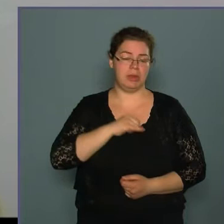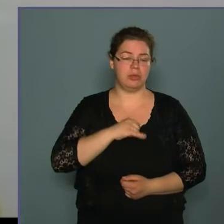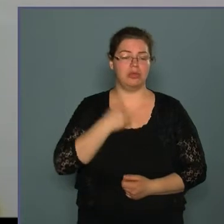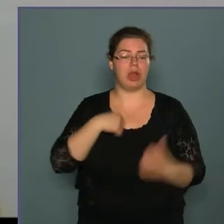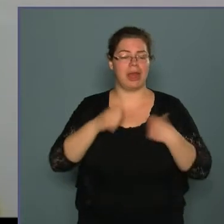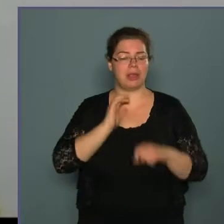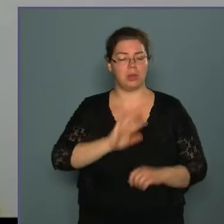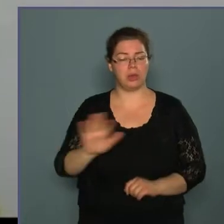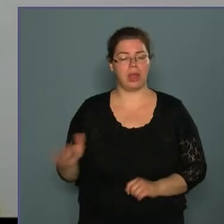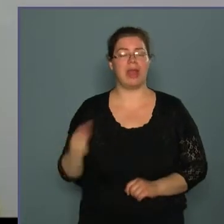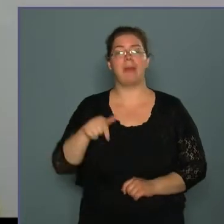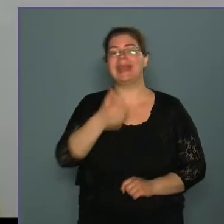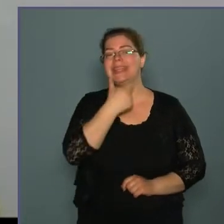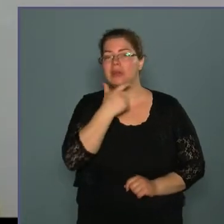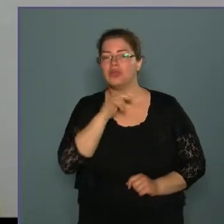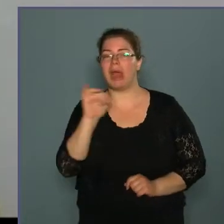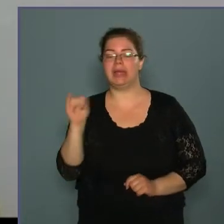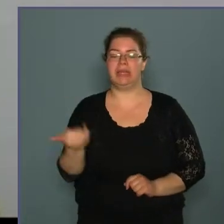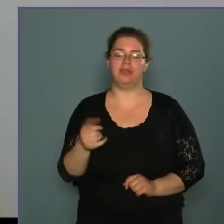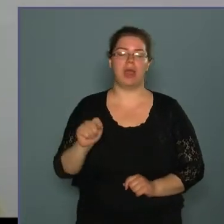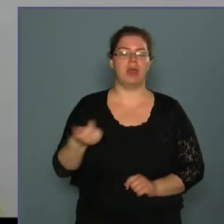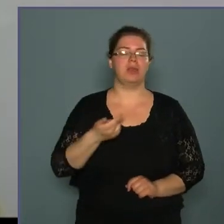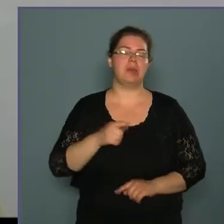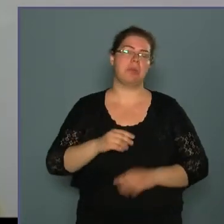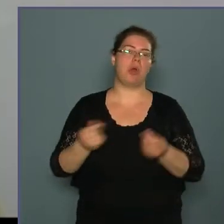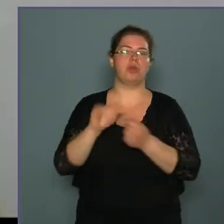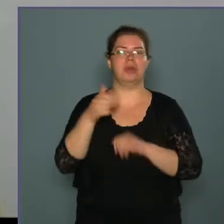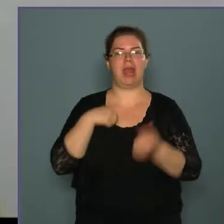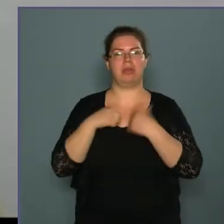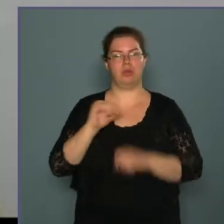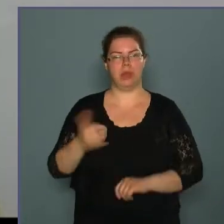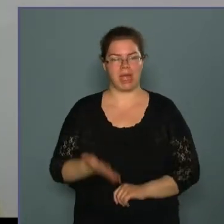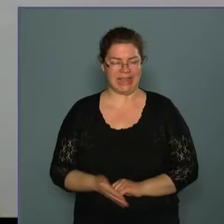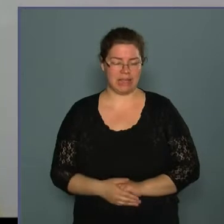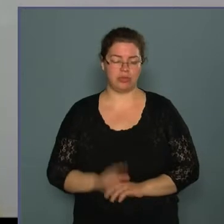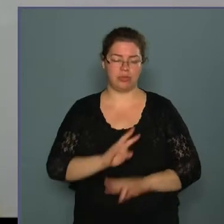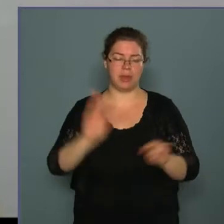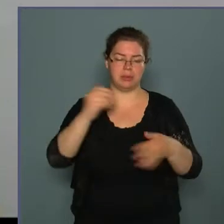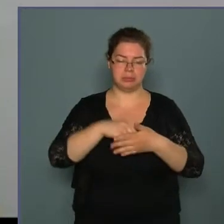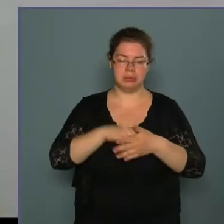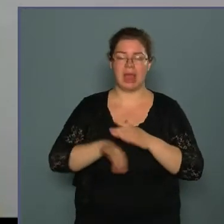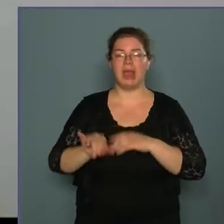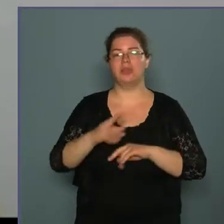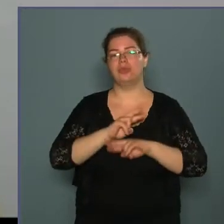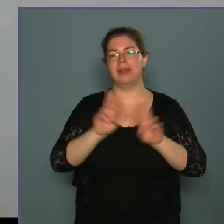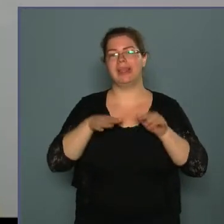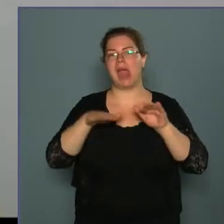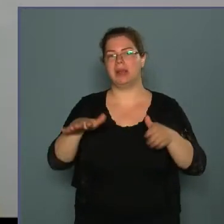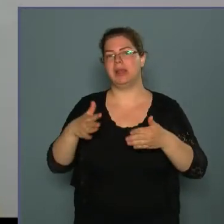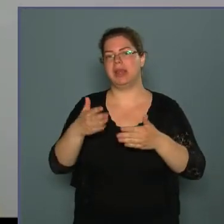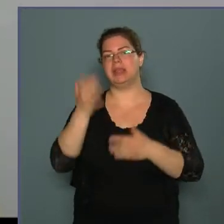rászorultaknak, ebben idősek és egyéb módon rászorultak is vannak, illetve van egy átmeneti